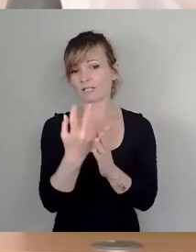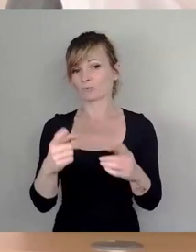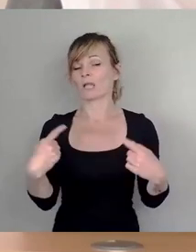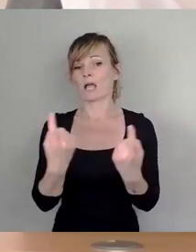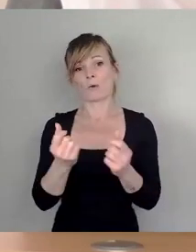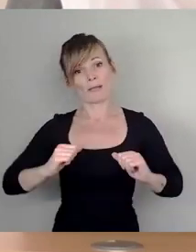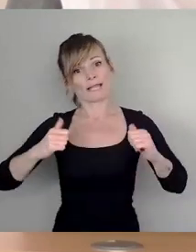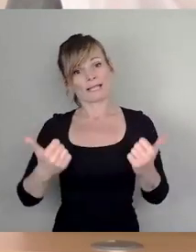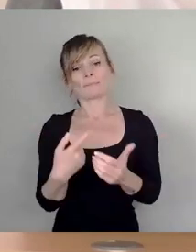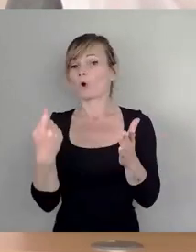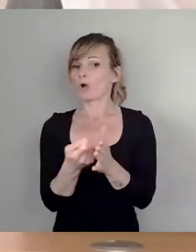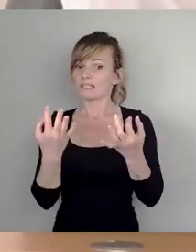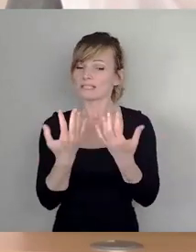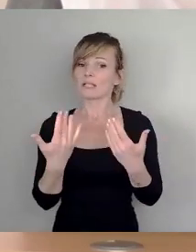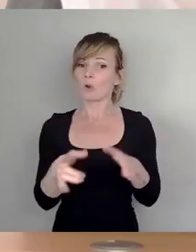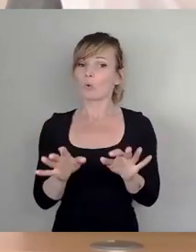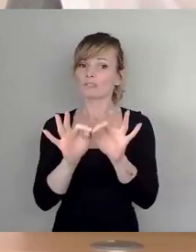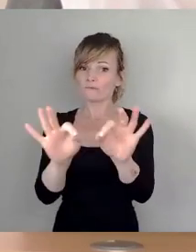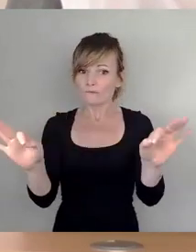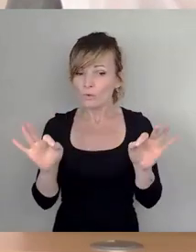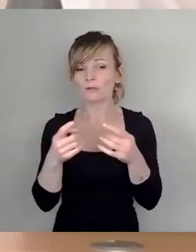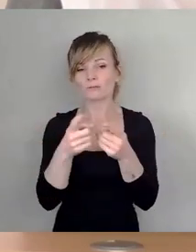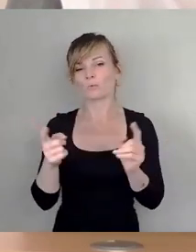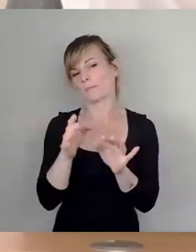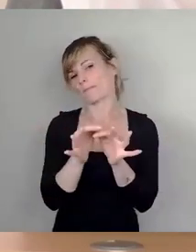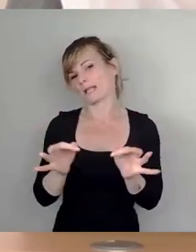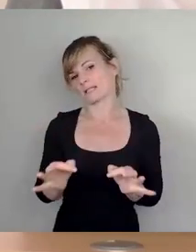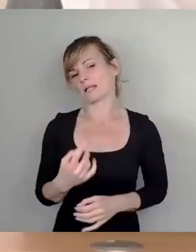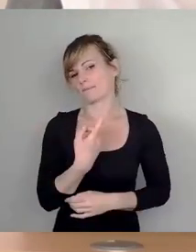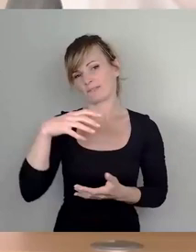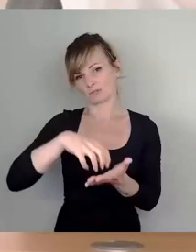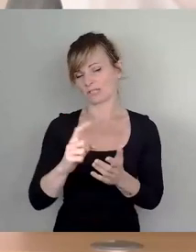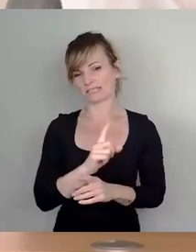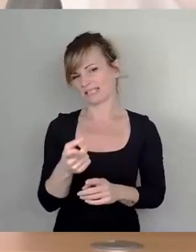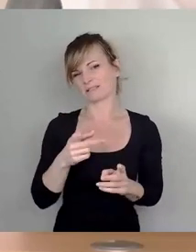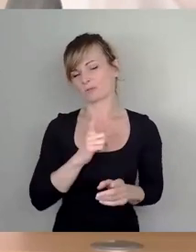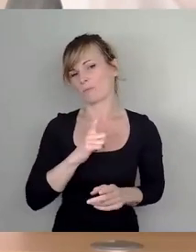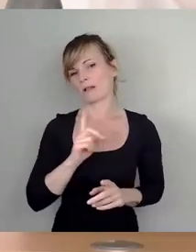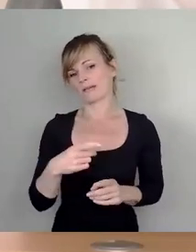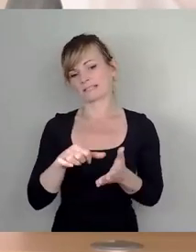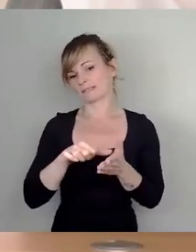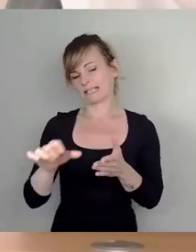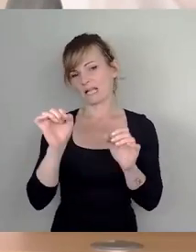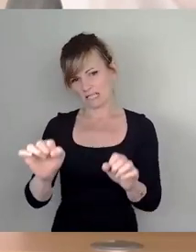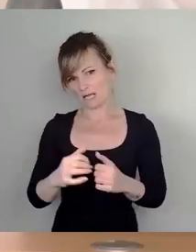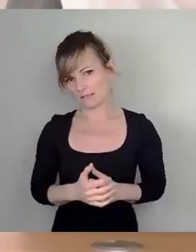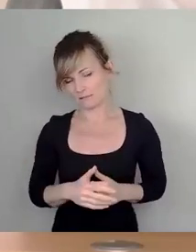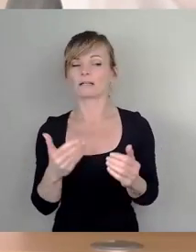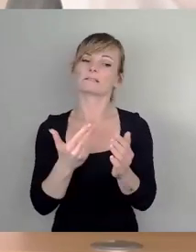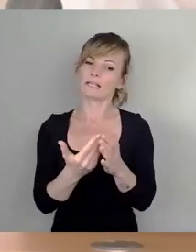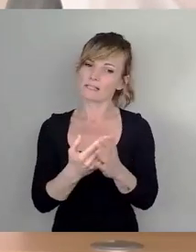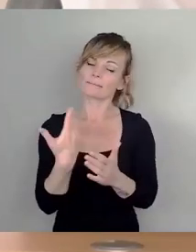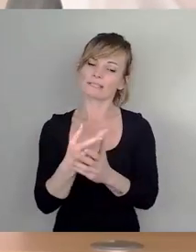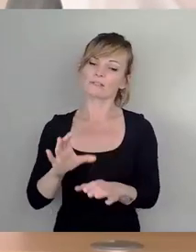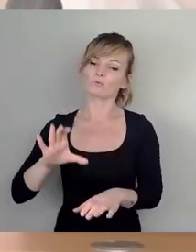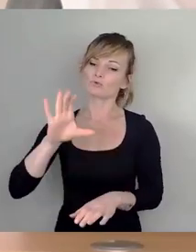kostenfrei. Das sind Maßnahmen, die wir sonst als Stadt nicht bezahlen können. Und deshalb haben wir diesen Zuschuss